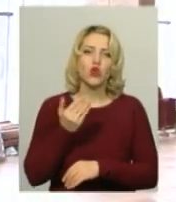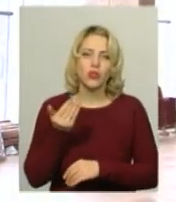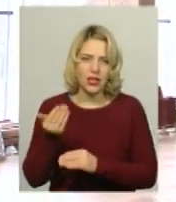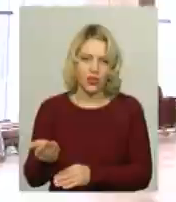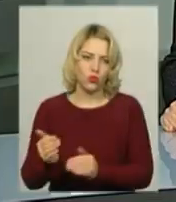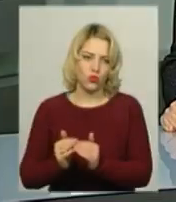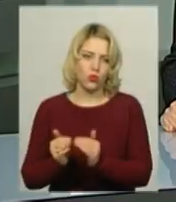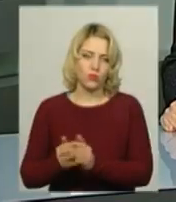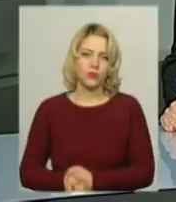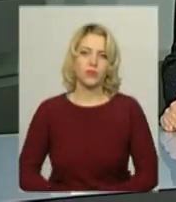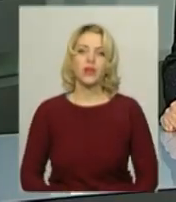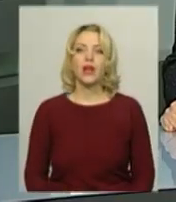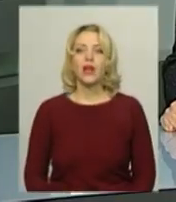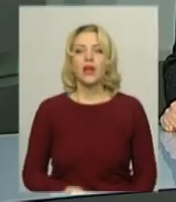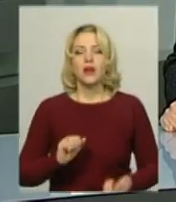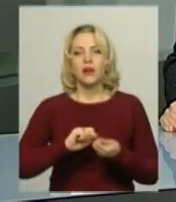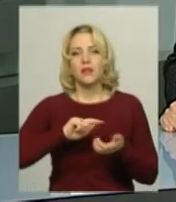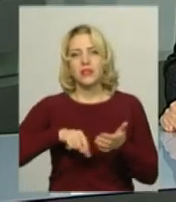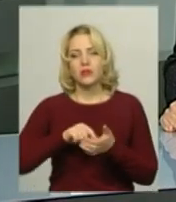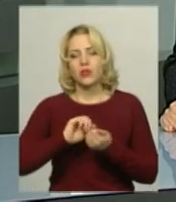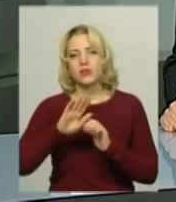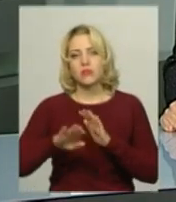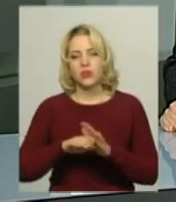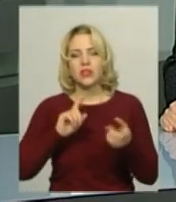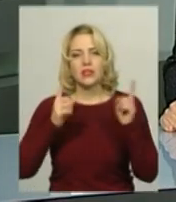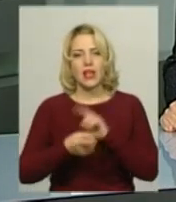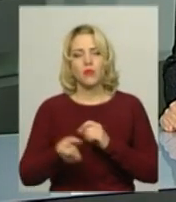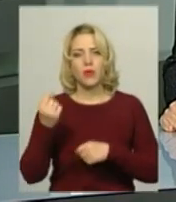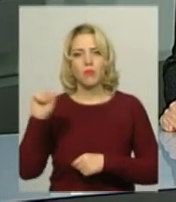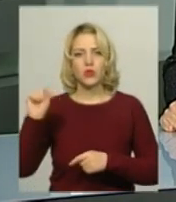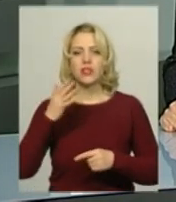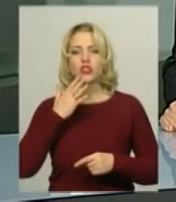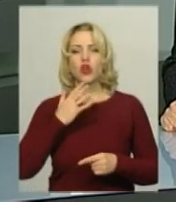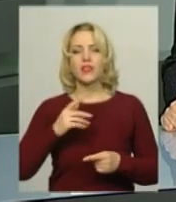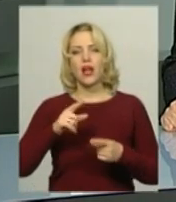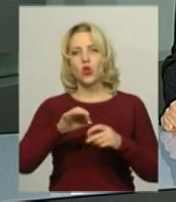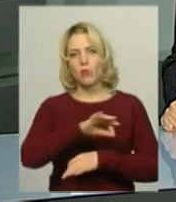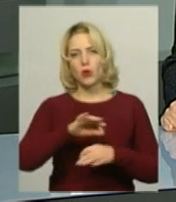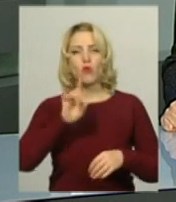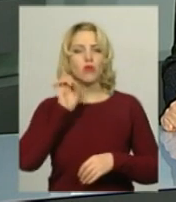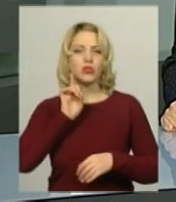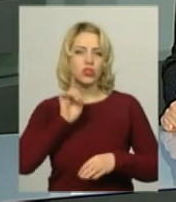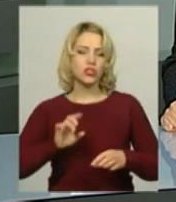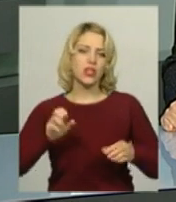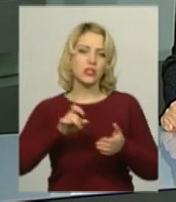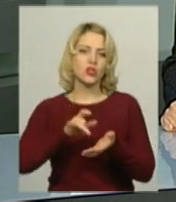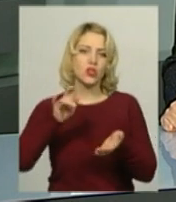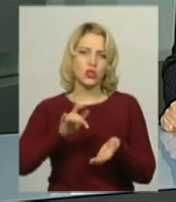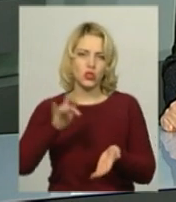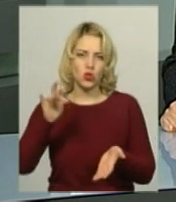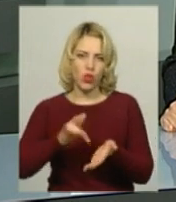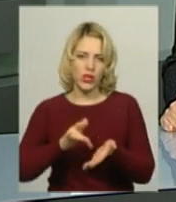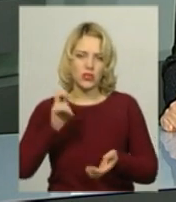центр. Місто Кам'янець-Подільський стало переможцем національного проєкту «Молодіжна столиця України». Про це повідомила